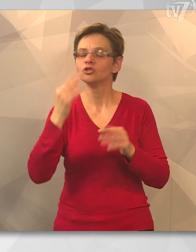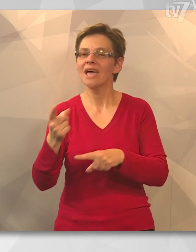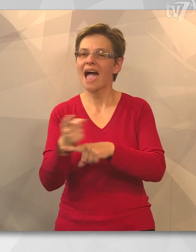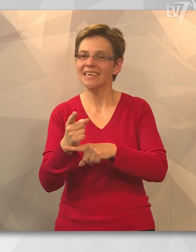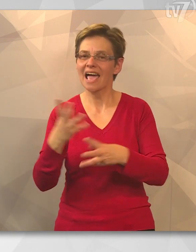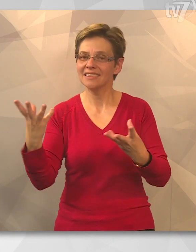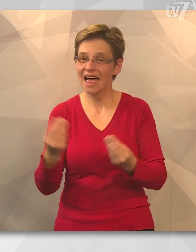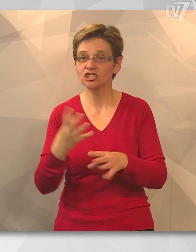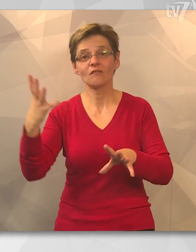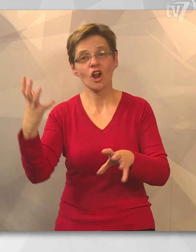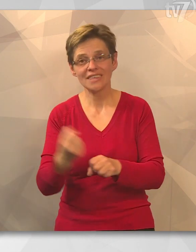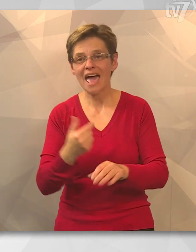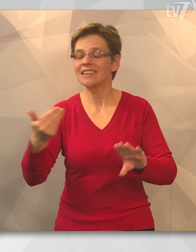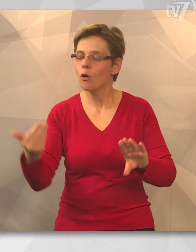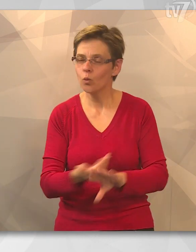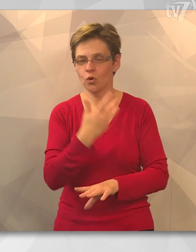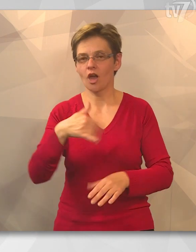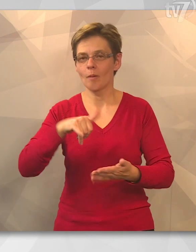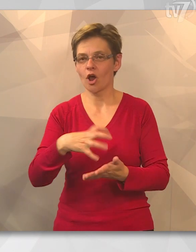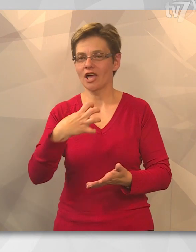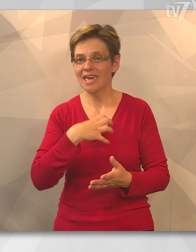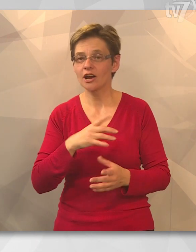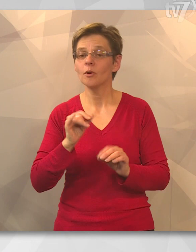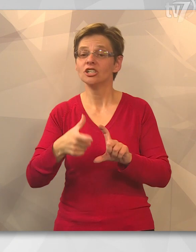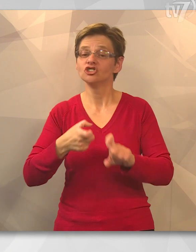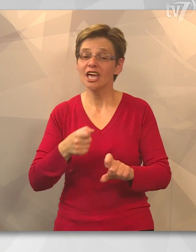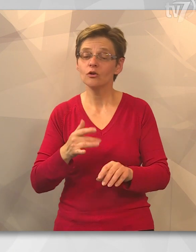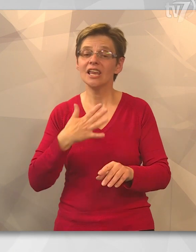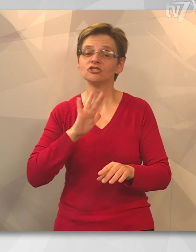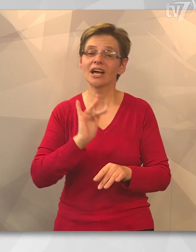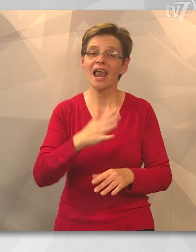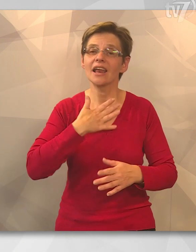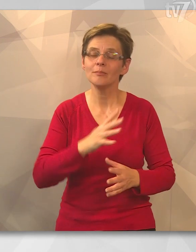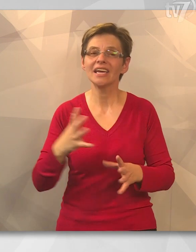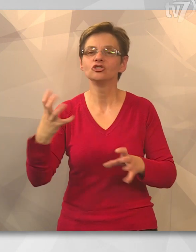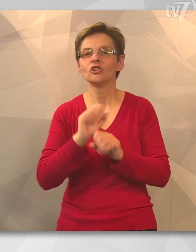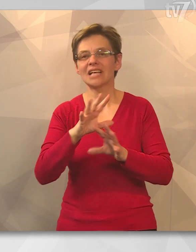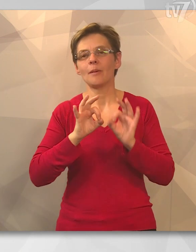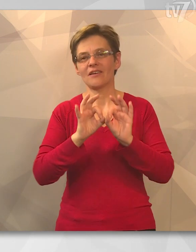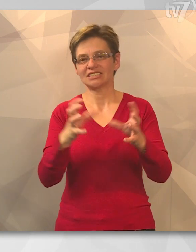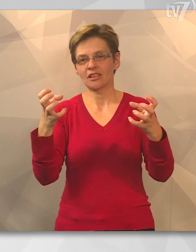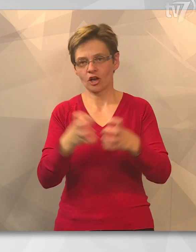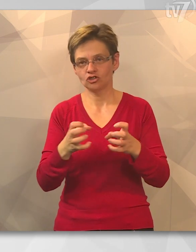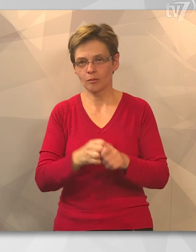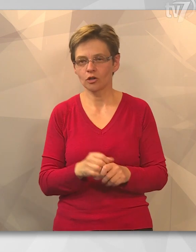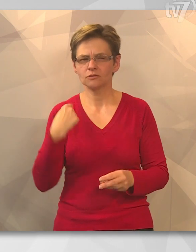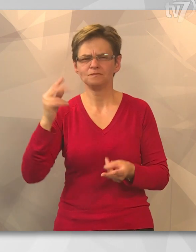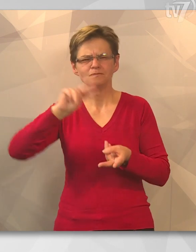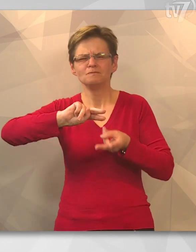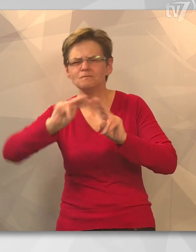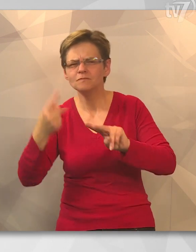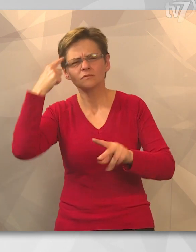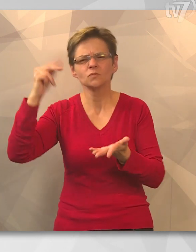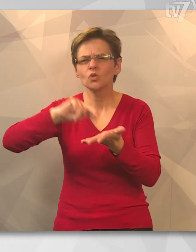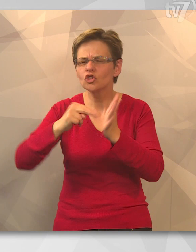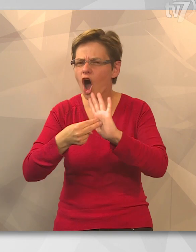-ök Kormos Mihály irányításával nyerte meg az újabb aranyérmet, aki a sérülések ellenére is győzelemre vezette a csapatot. Át kellett